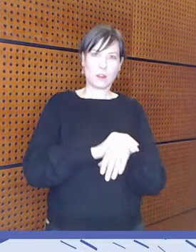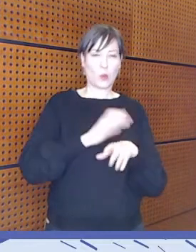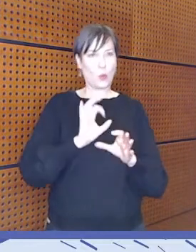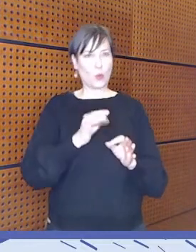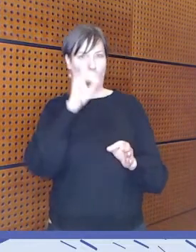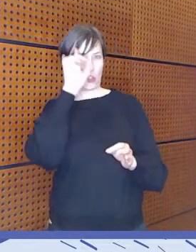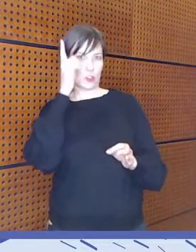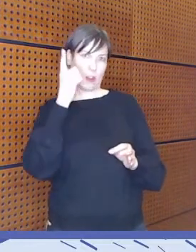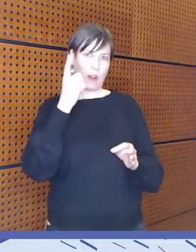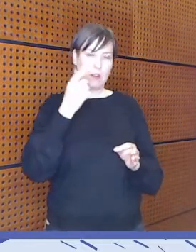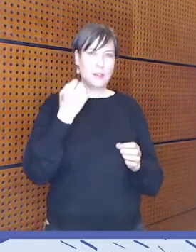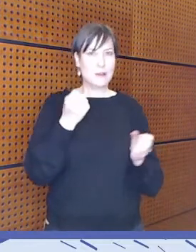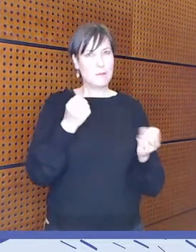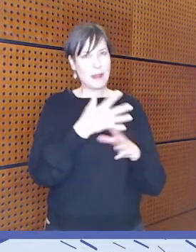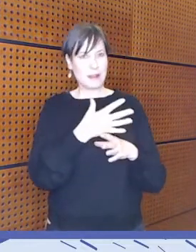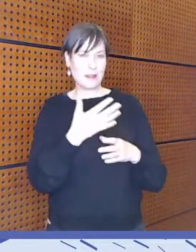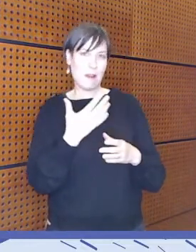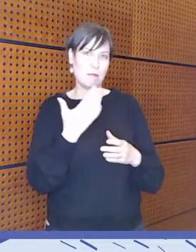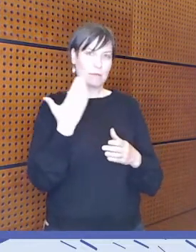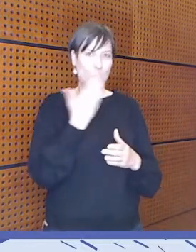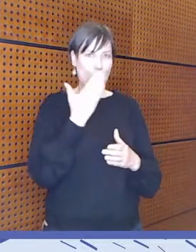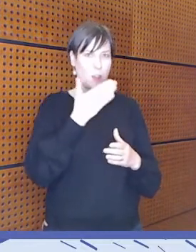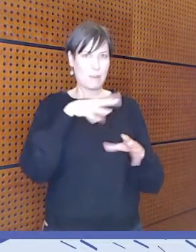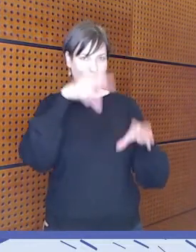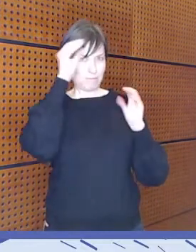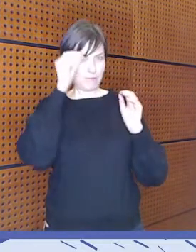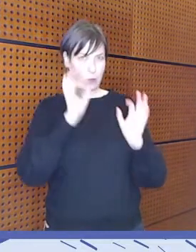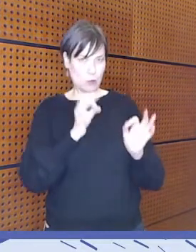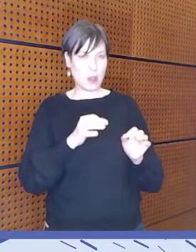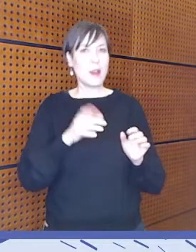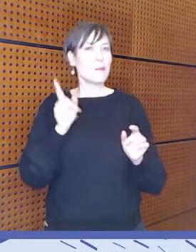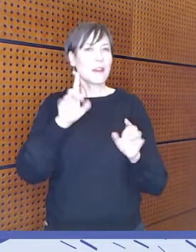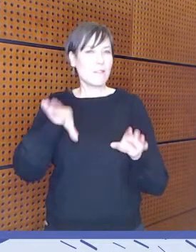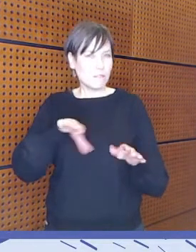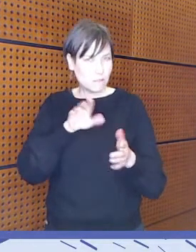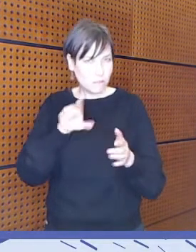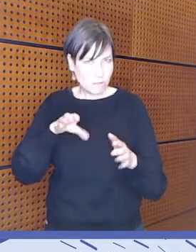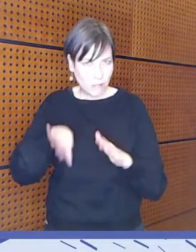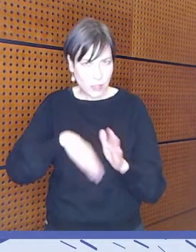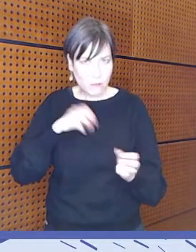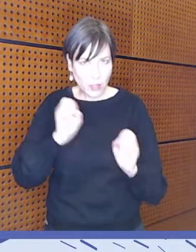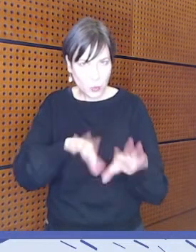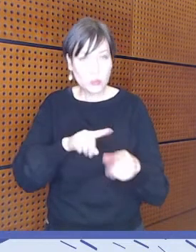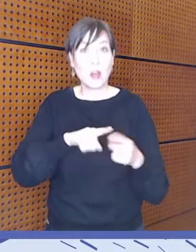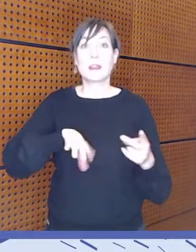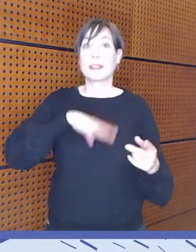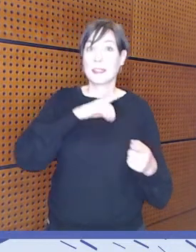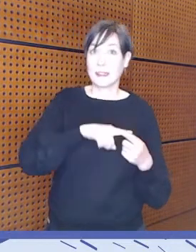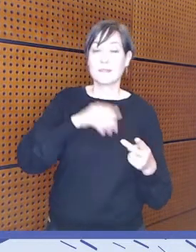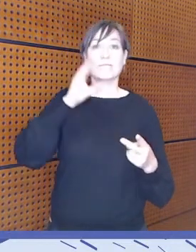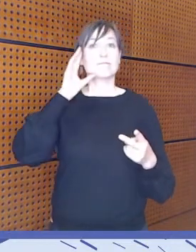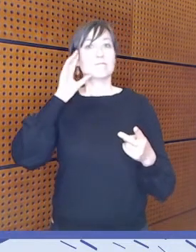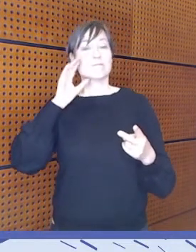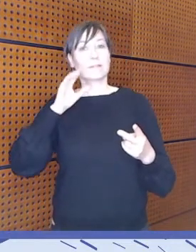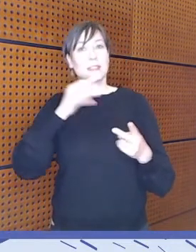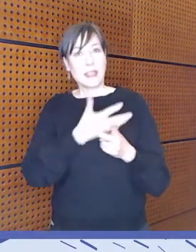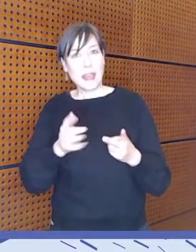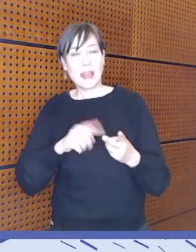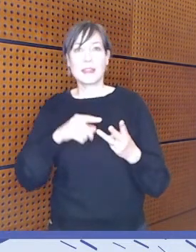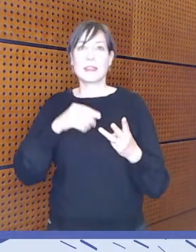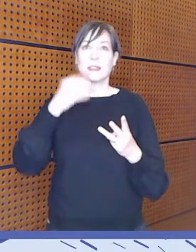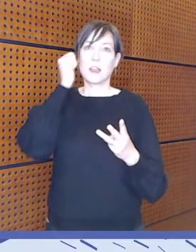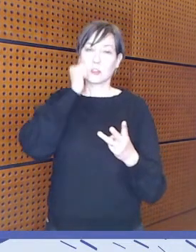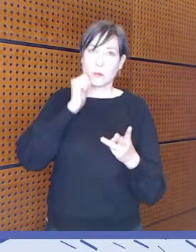niihin kykyihin tavallaan toimia tässä ympäristössä. Ikä, kieli, kulttuuritausta, asuinpaikka, koulutus,